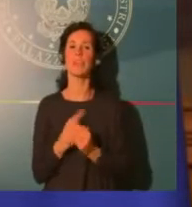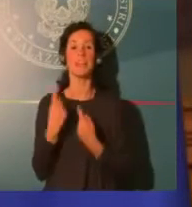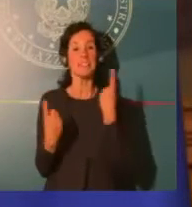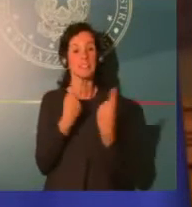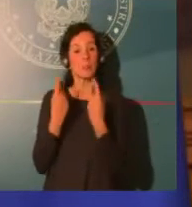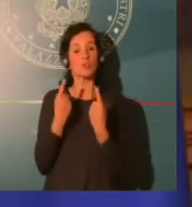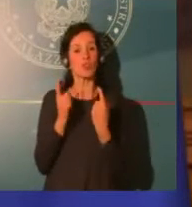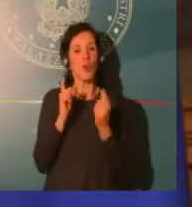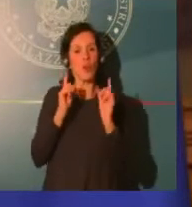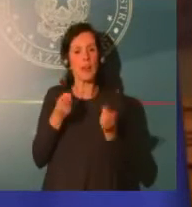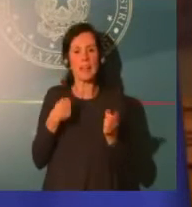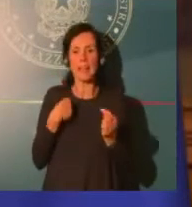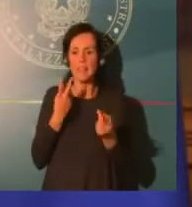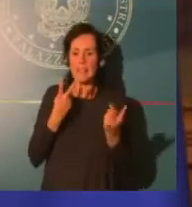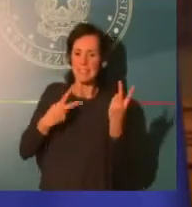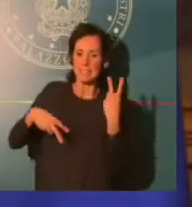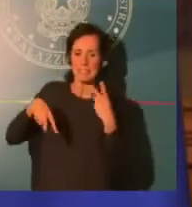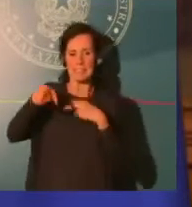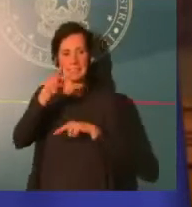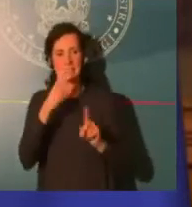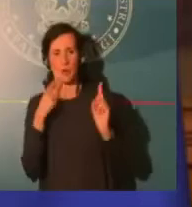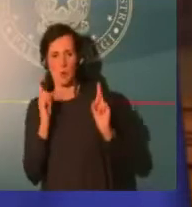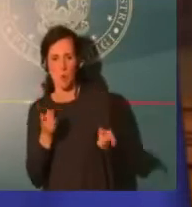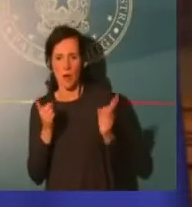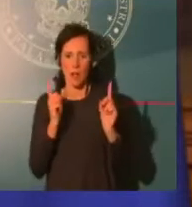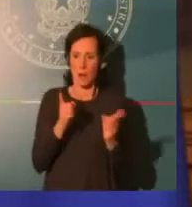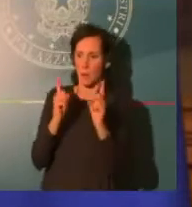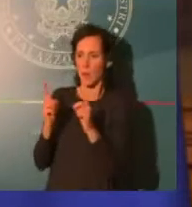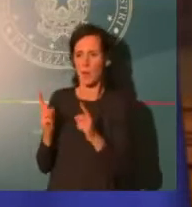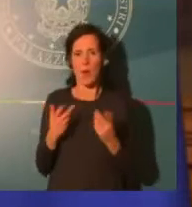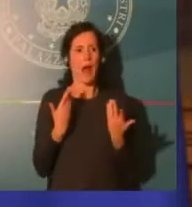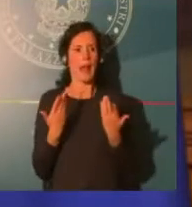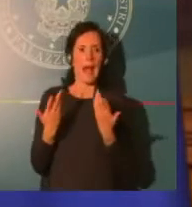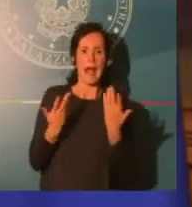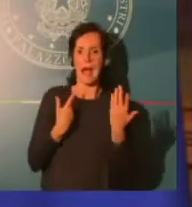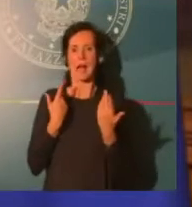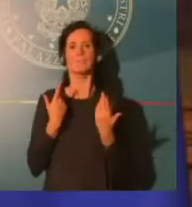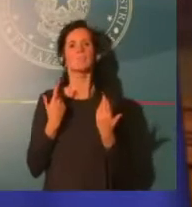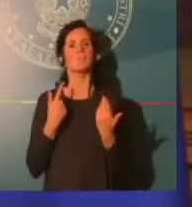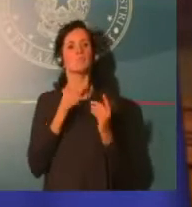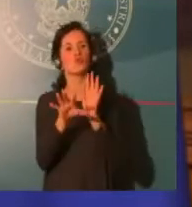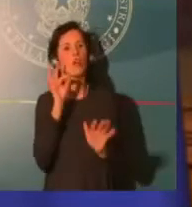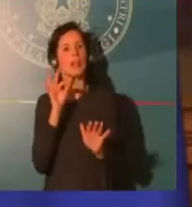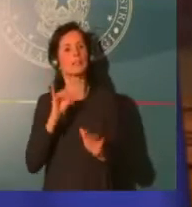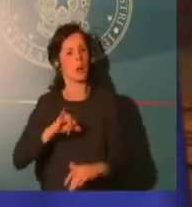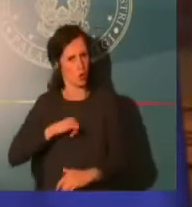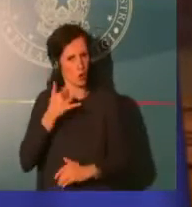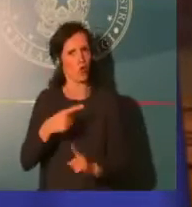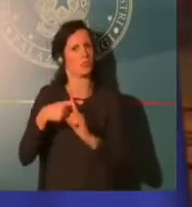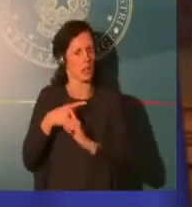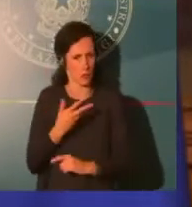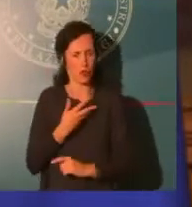e cioè si dice vogliamo mettere in sicurezza il Paese perché vogliamo tutelare la salute, vogliamo evitare il lockdown perché l